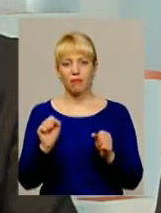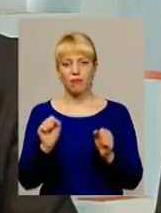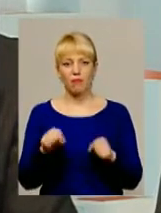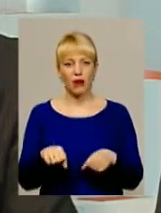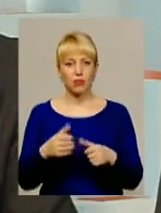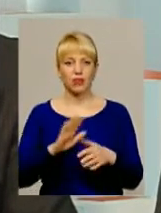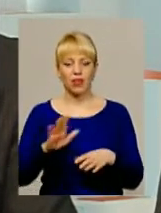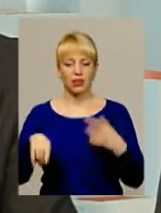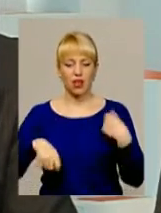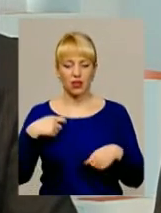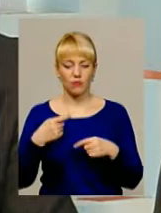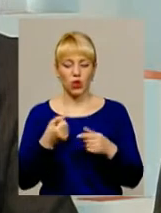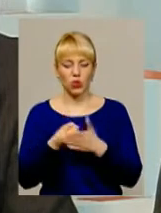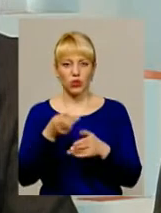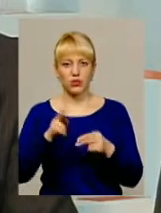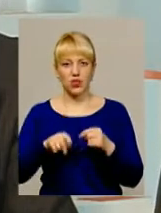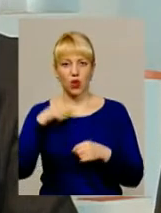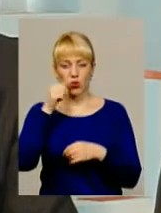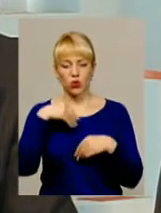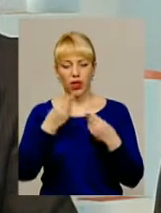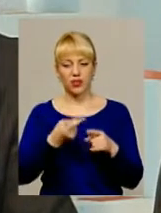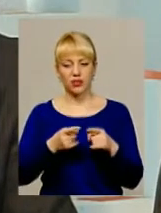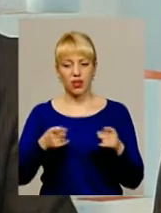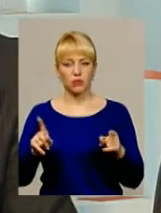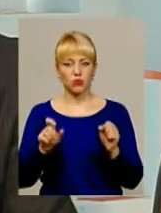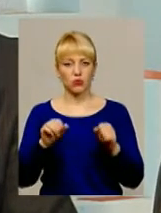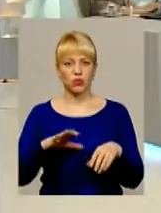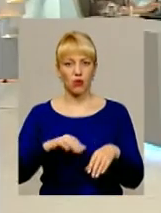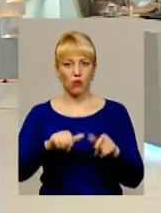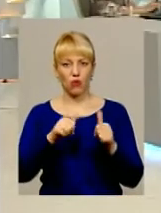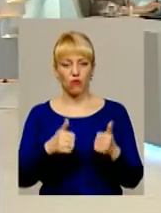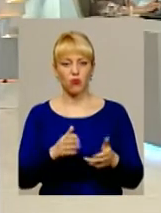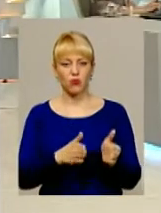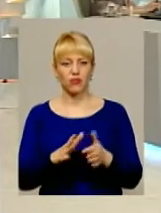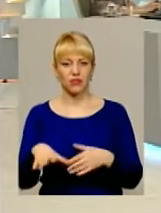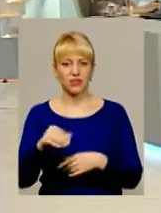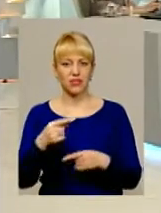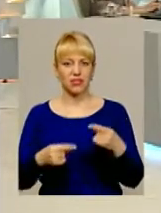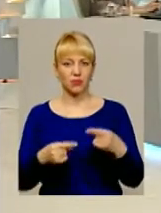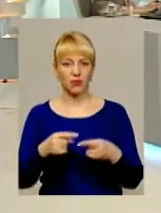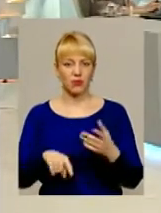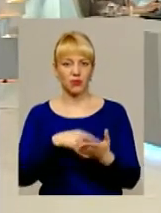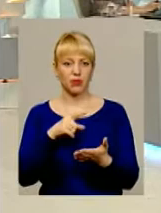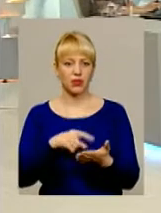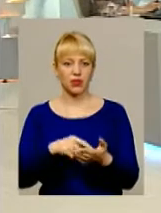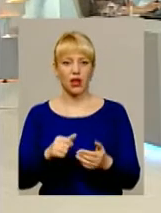до кінця цього року термін, щоб можна було оформити і владнати всі такі спірні питання, пов'язані з майном